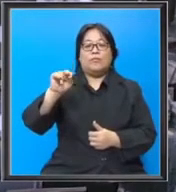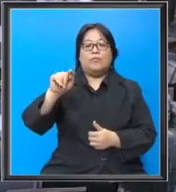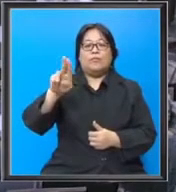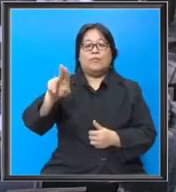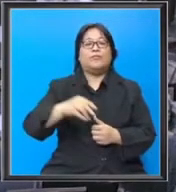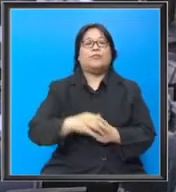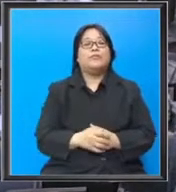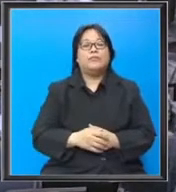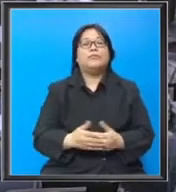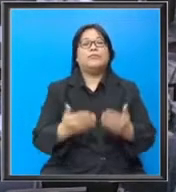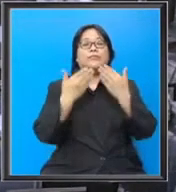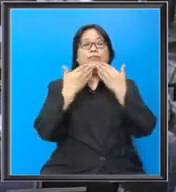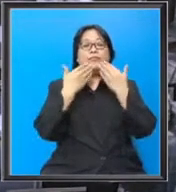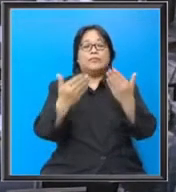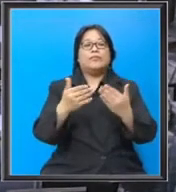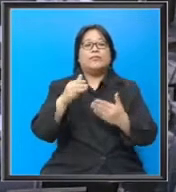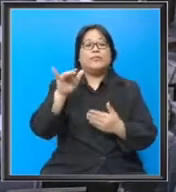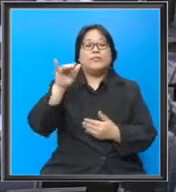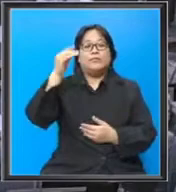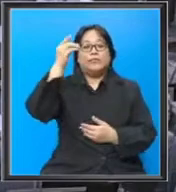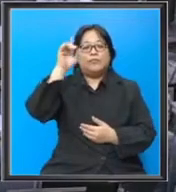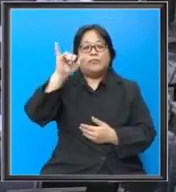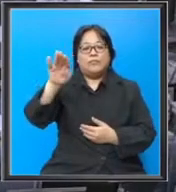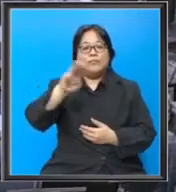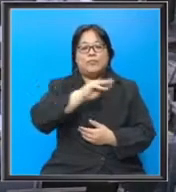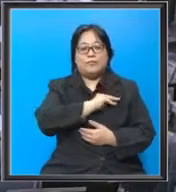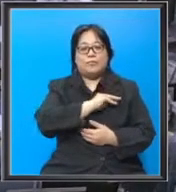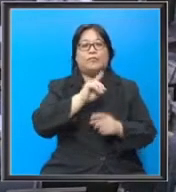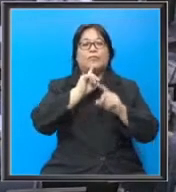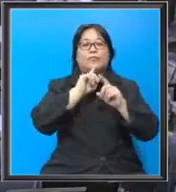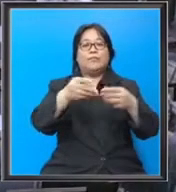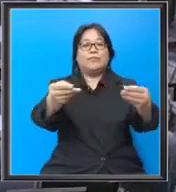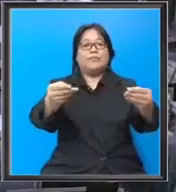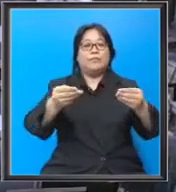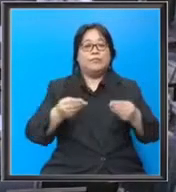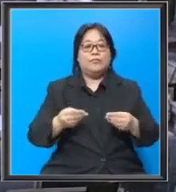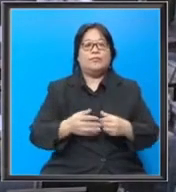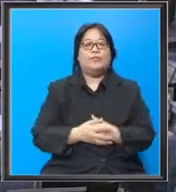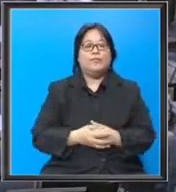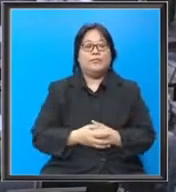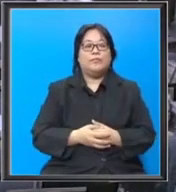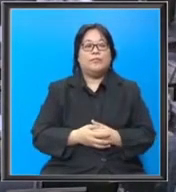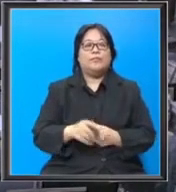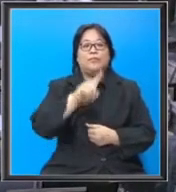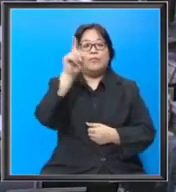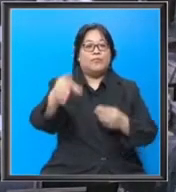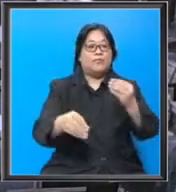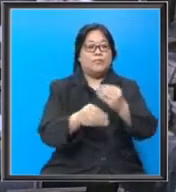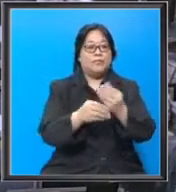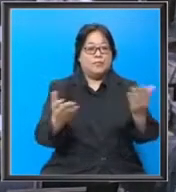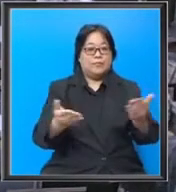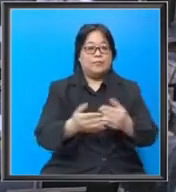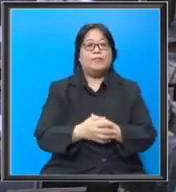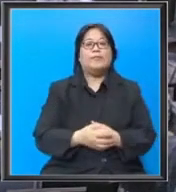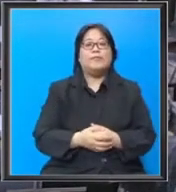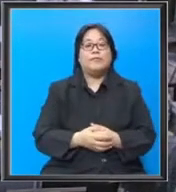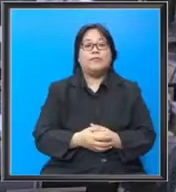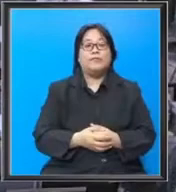Terima kasih, Ya Berhormat Menteri, jawapan yang diberikan Soalan tambahan ialah